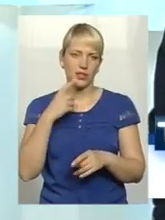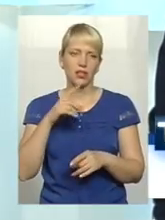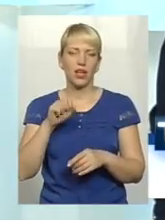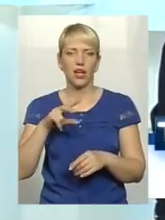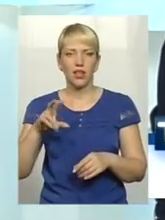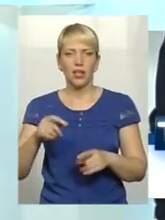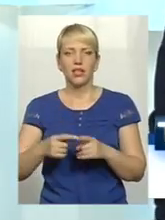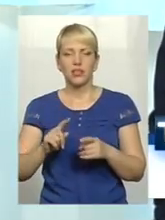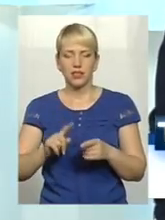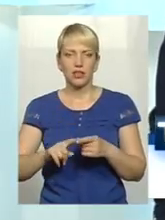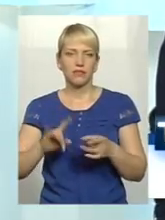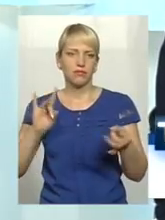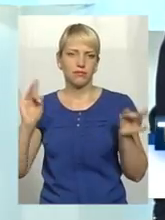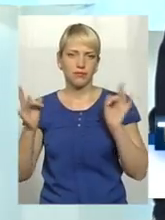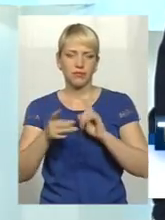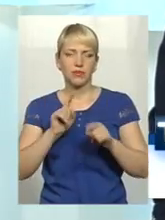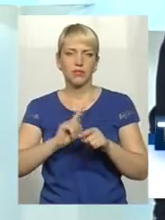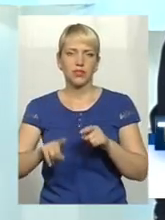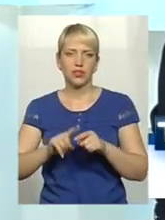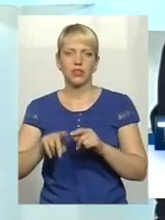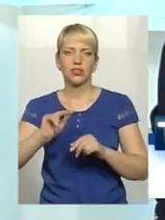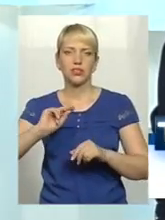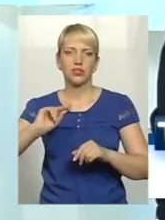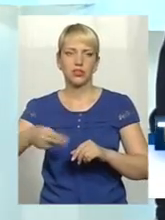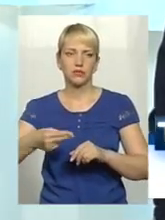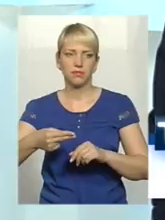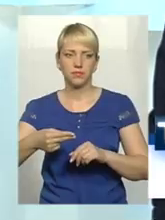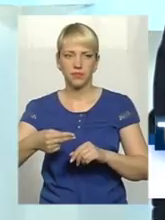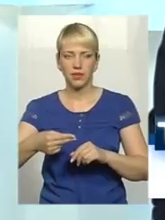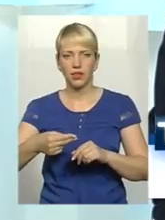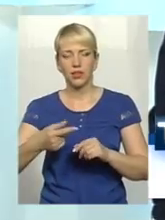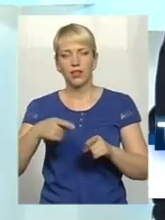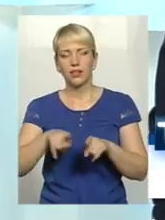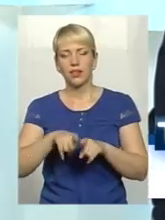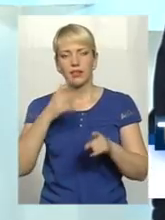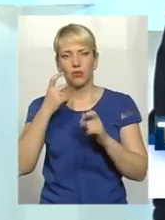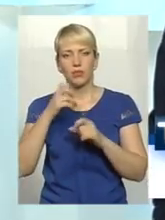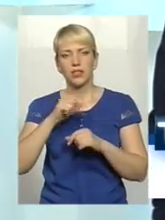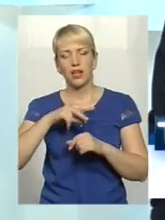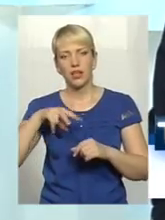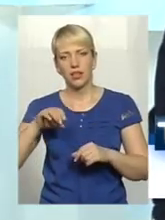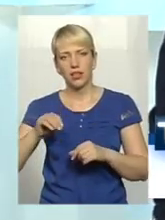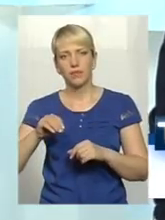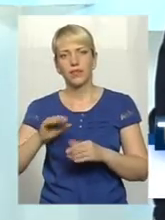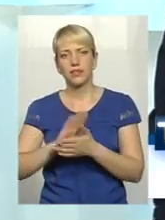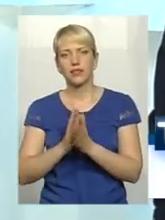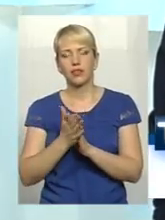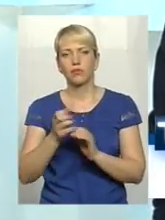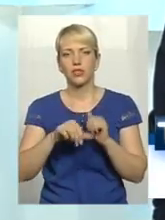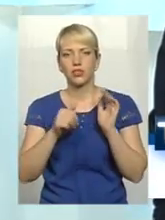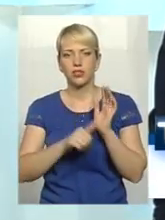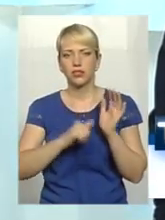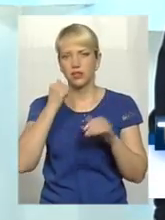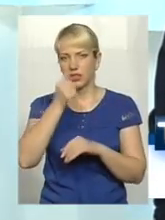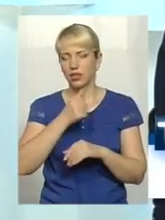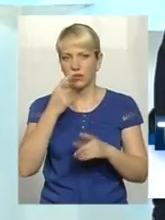сарафане радіо, воно быстріше розповсюджується, чим така інформація. Але, кажу, станом на 16-й рік,